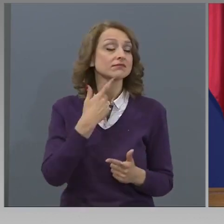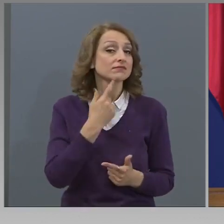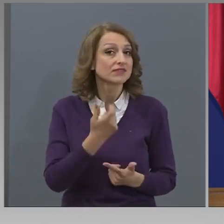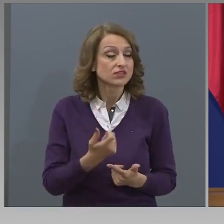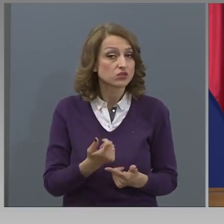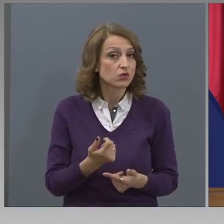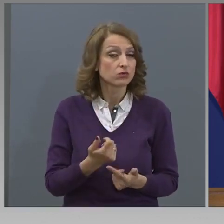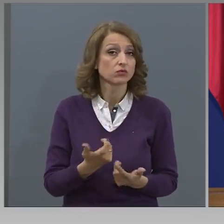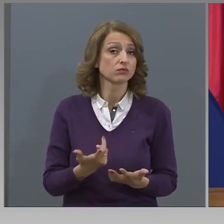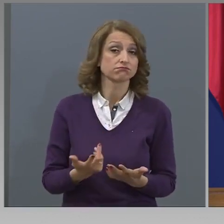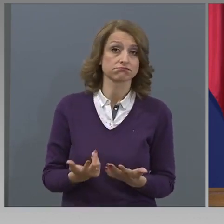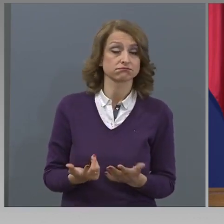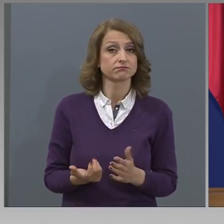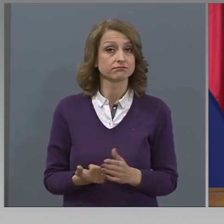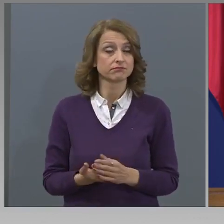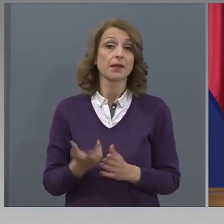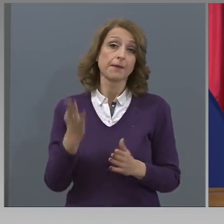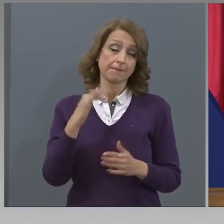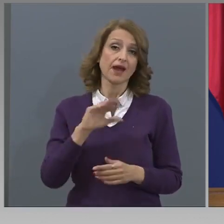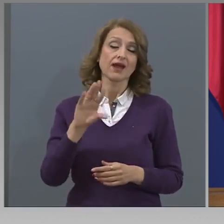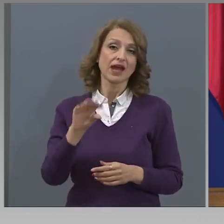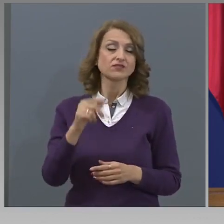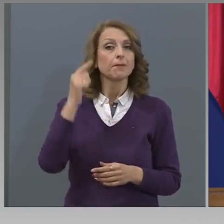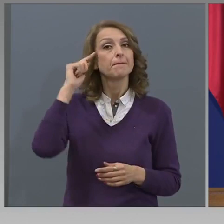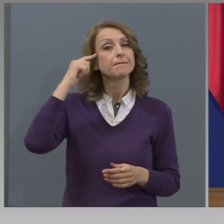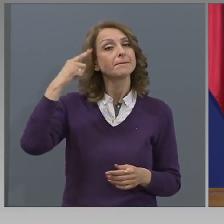защото, пак казвам,